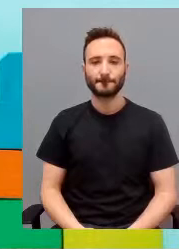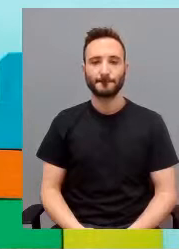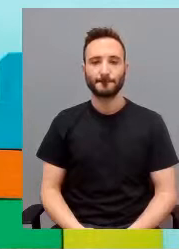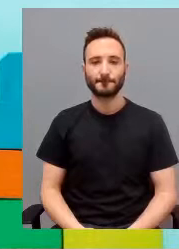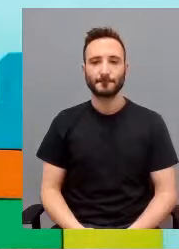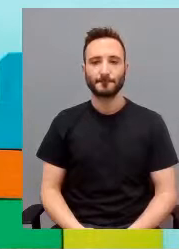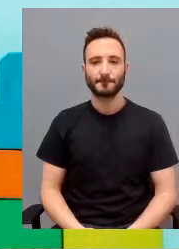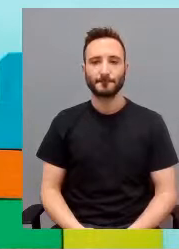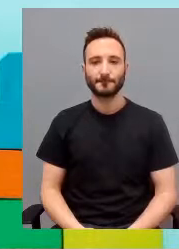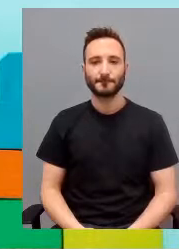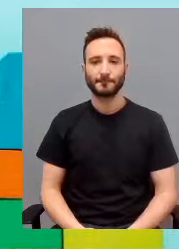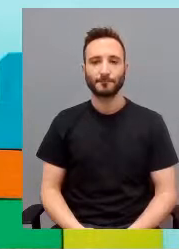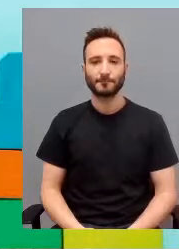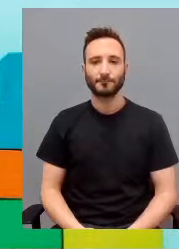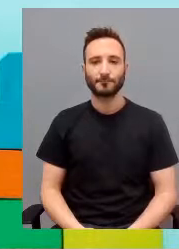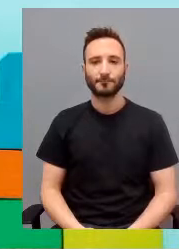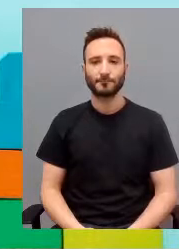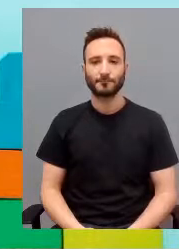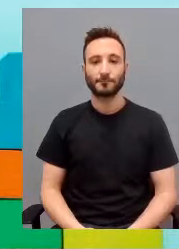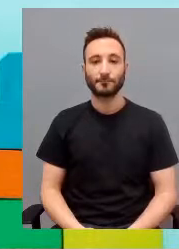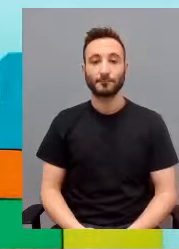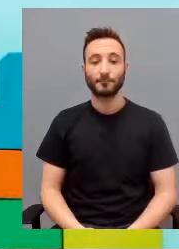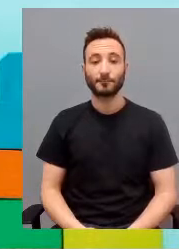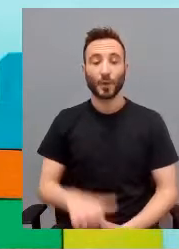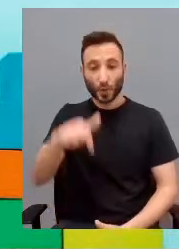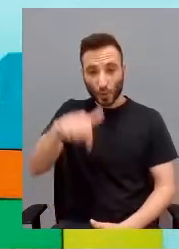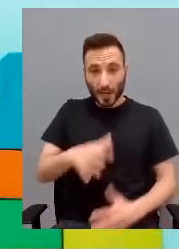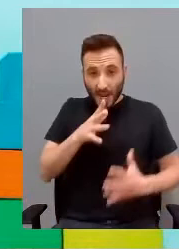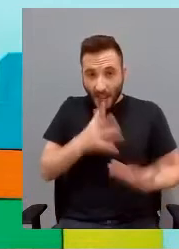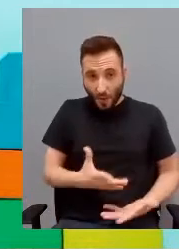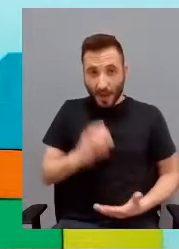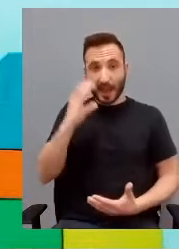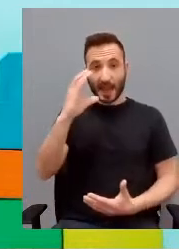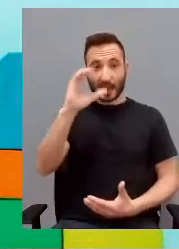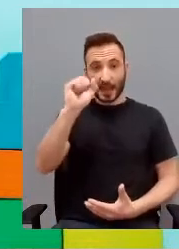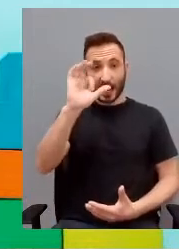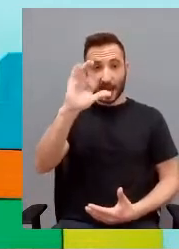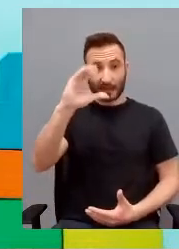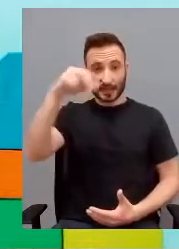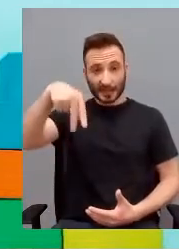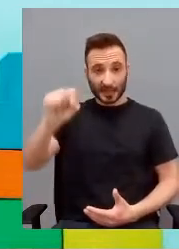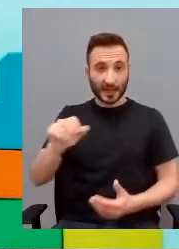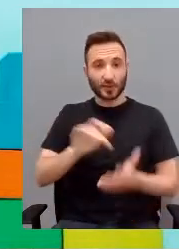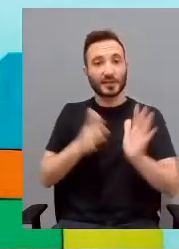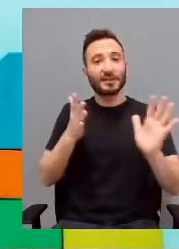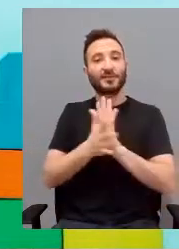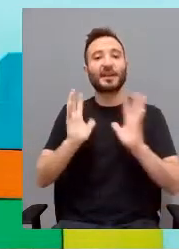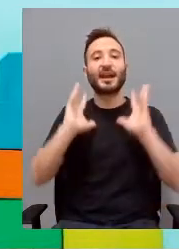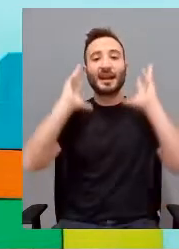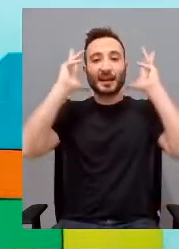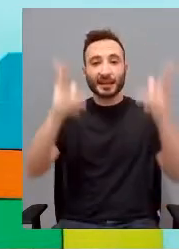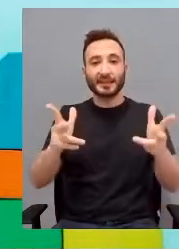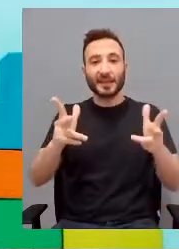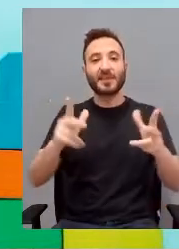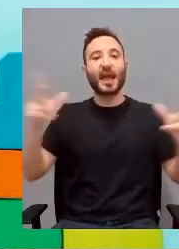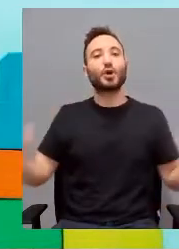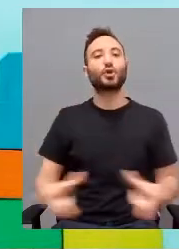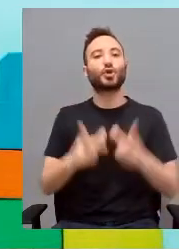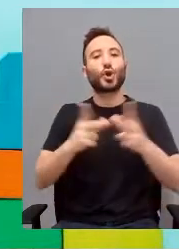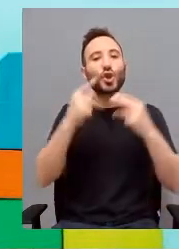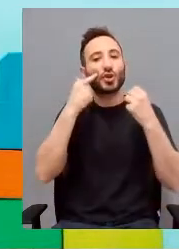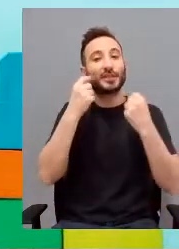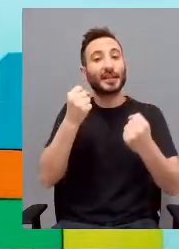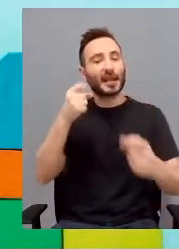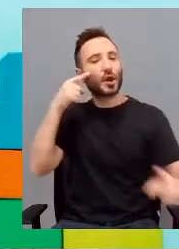con autismo. Oggi Cascina Rossago è una residenza sociosanitaria per persone